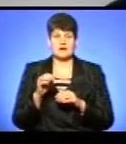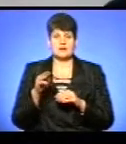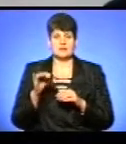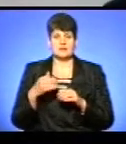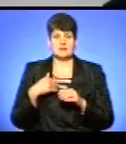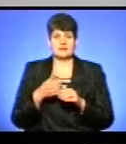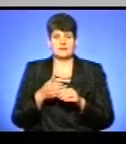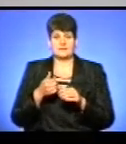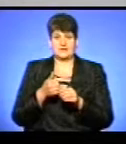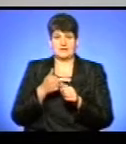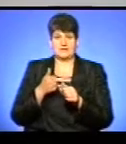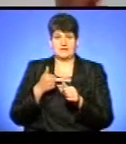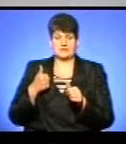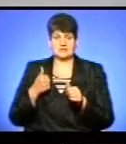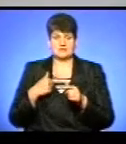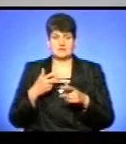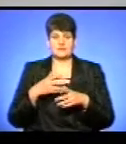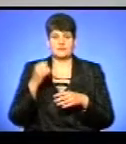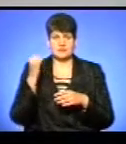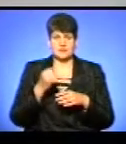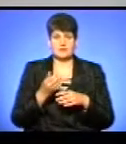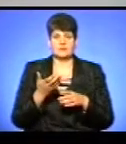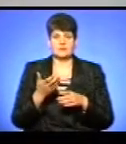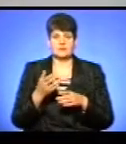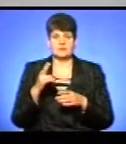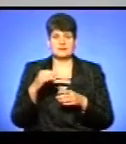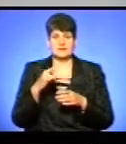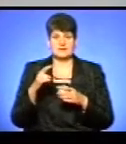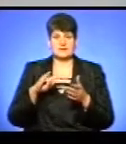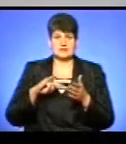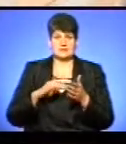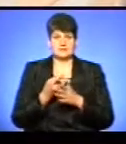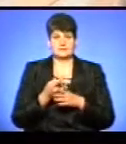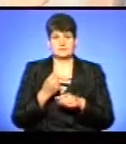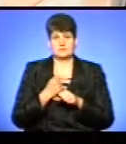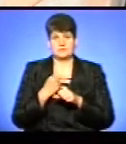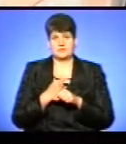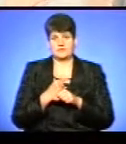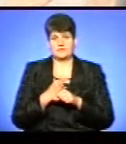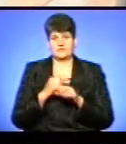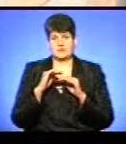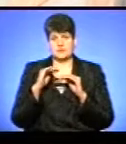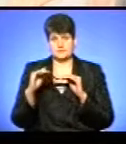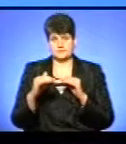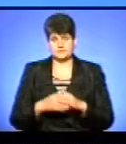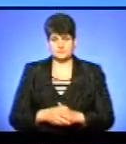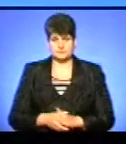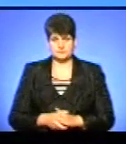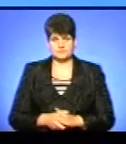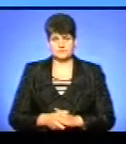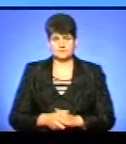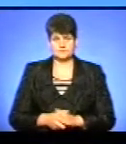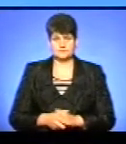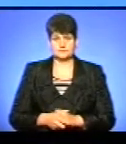передачу в'їжджати. Пошкодив, він ударив мені по даху, продзіравив насквозь дах. Марта Журоваль, Андрій Прокопів,